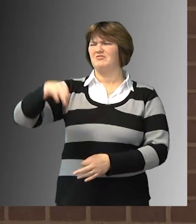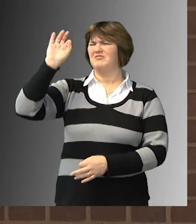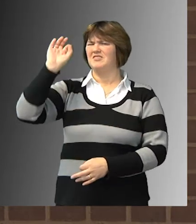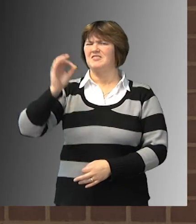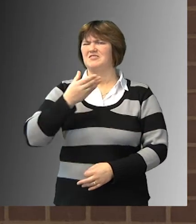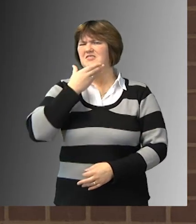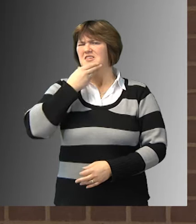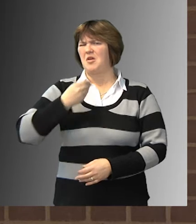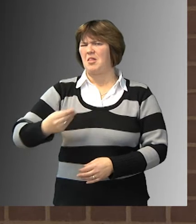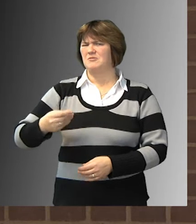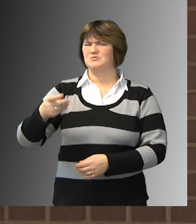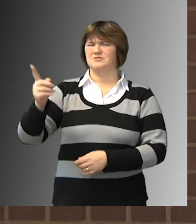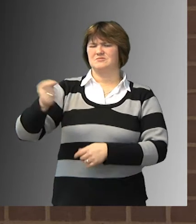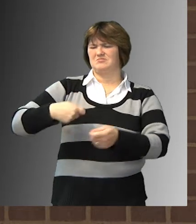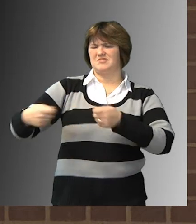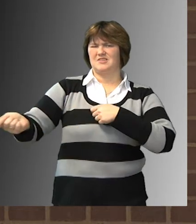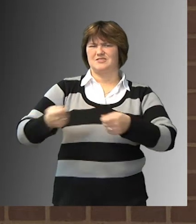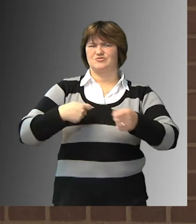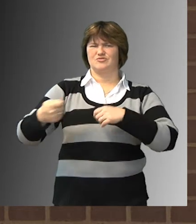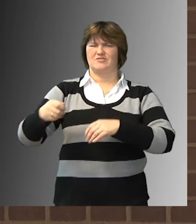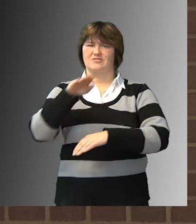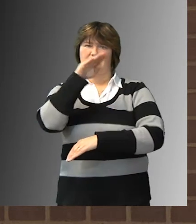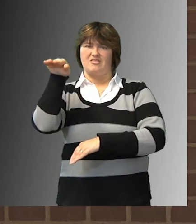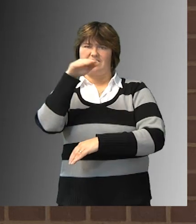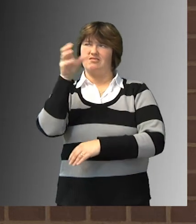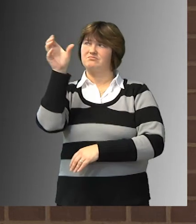Weihnachtsmänner in den Regalen unserer Geschäfte.